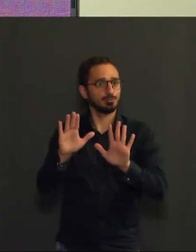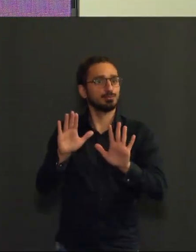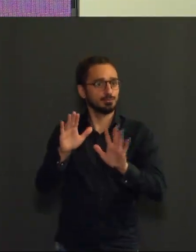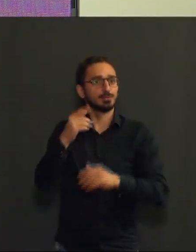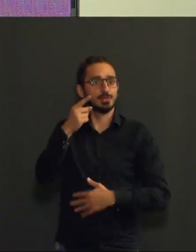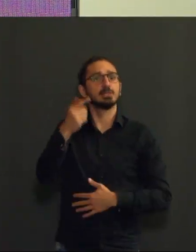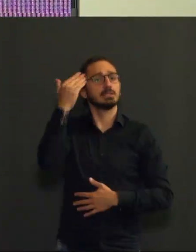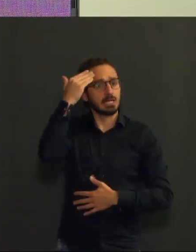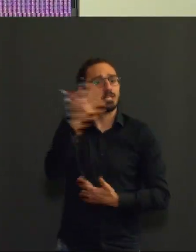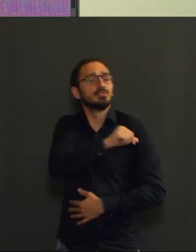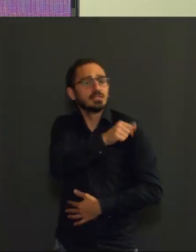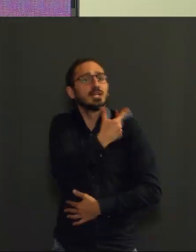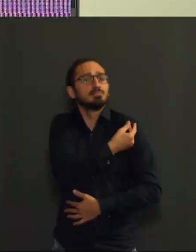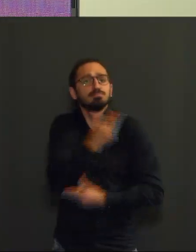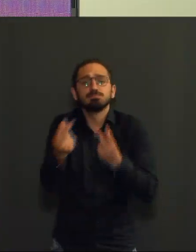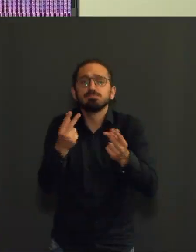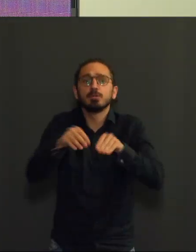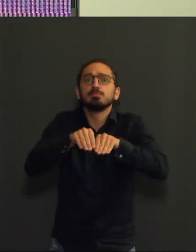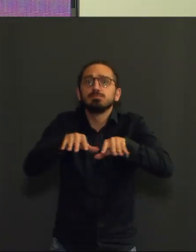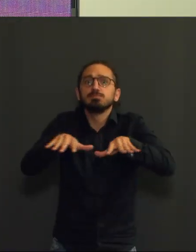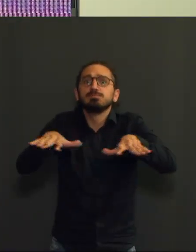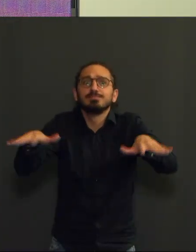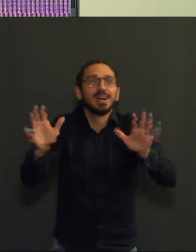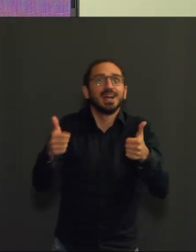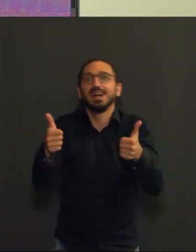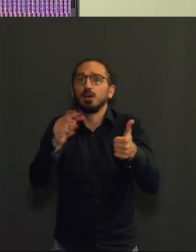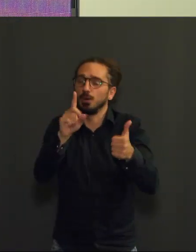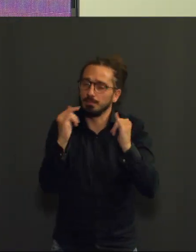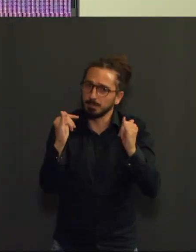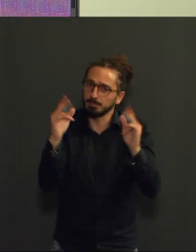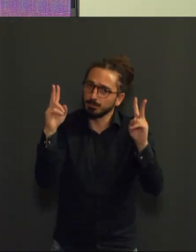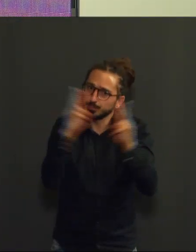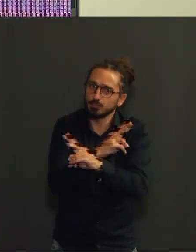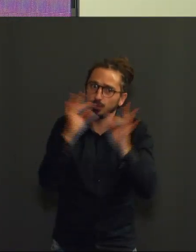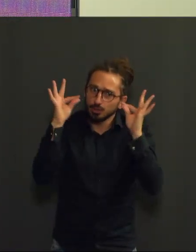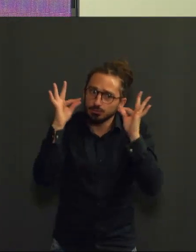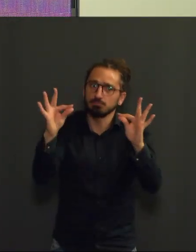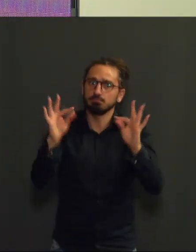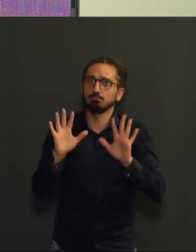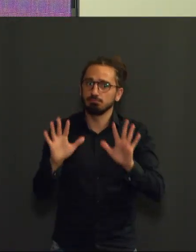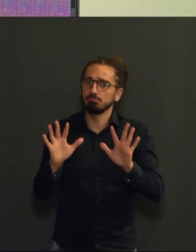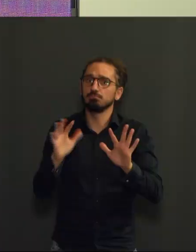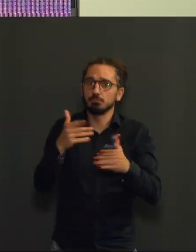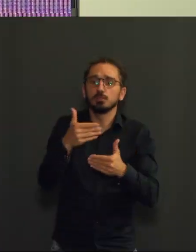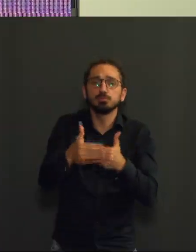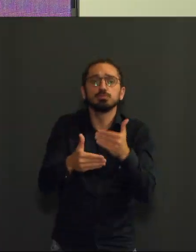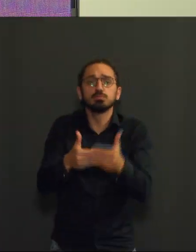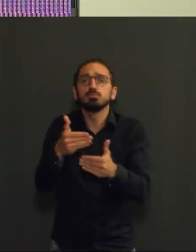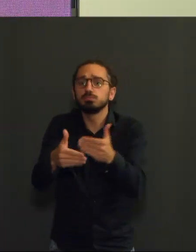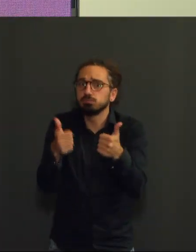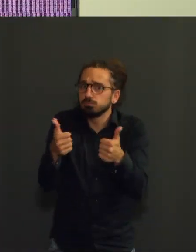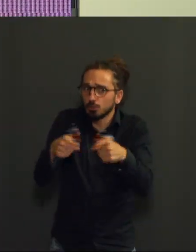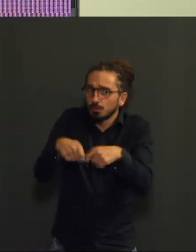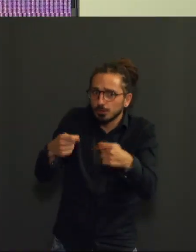dans de nouvelles strates d'âge. La campagne de vaccination avance bien, très bien même. On le verra avec plusieurs courbes, entre autres, dans